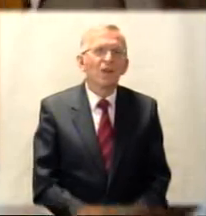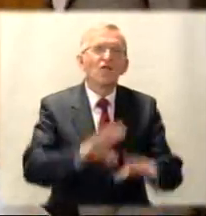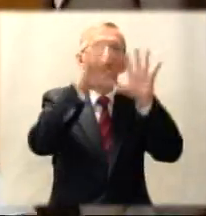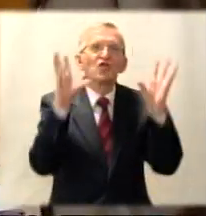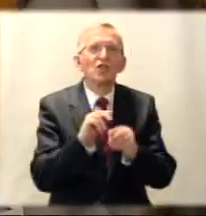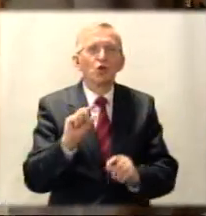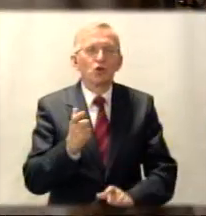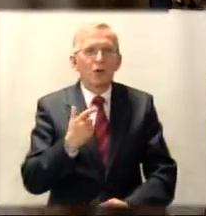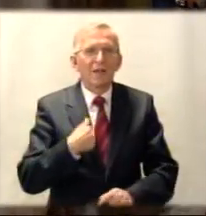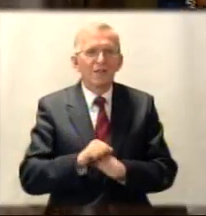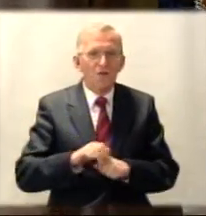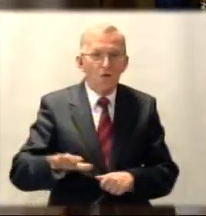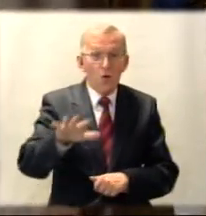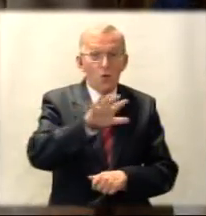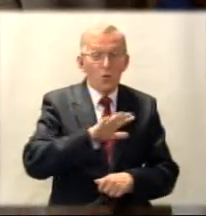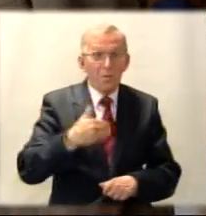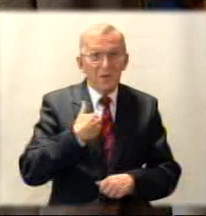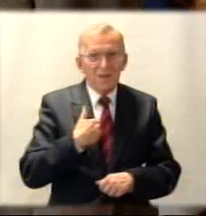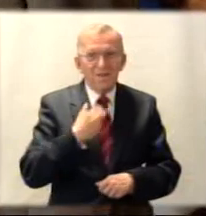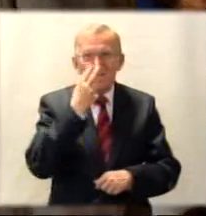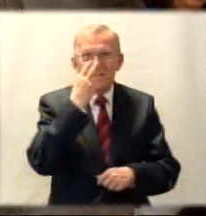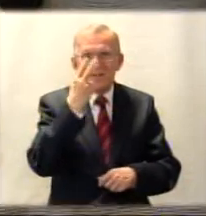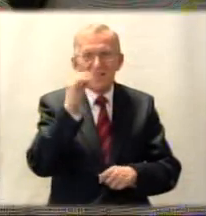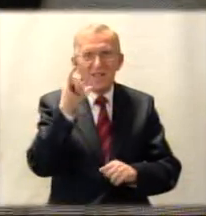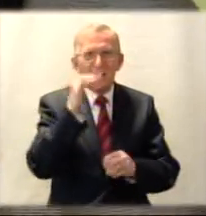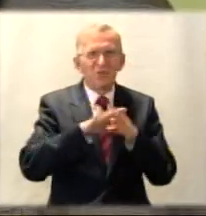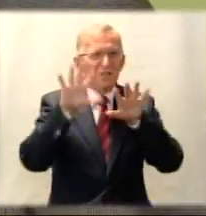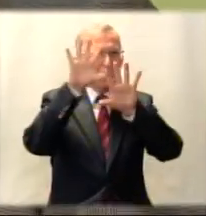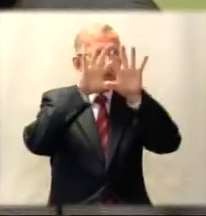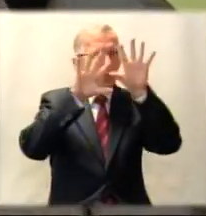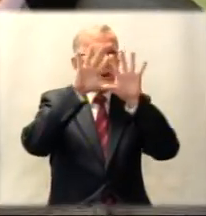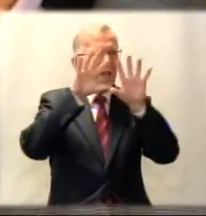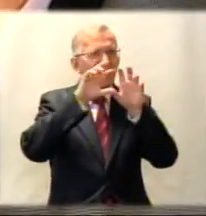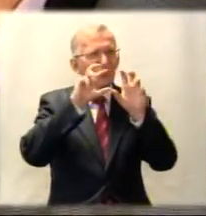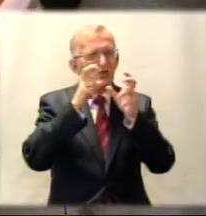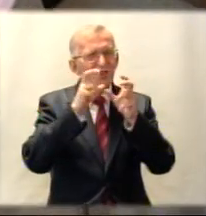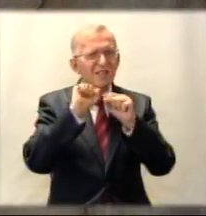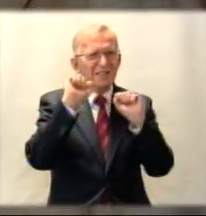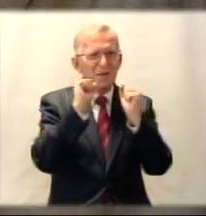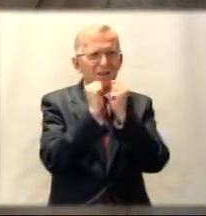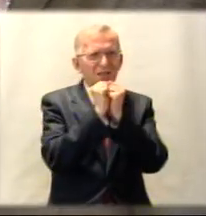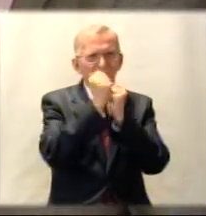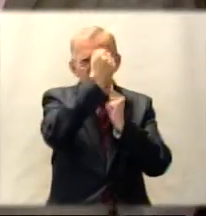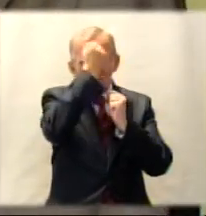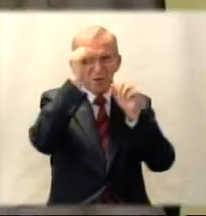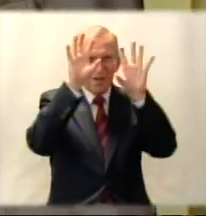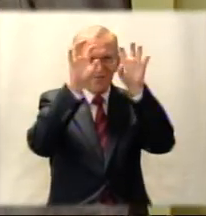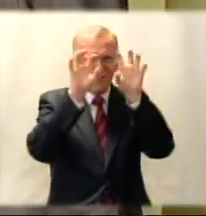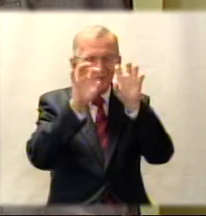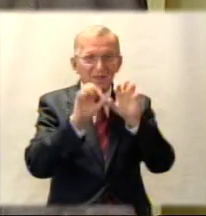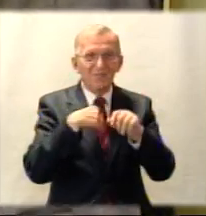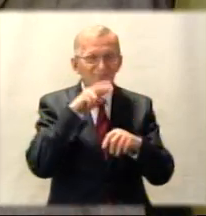Wszystko, co jest wokół mnie, widzę jak przez mgłę, czy przez taką zamarzniętą szybę.